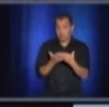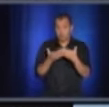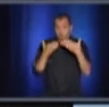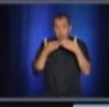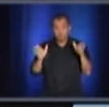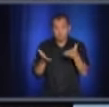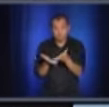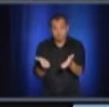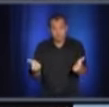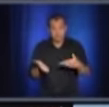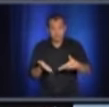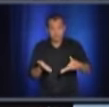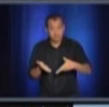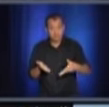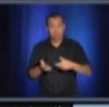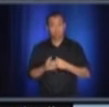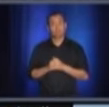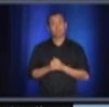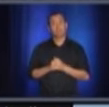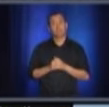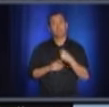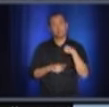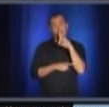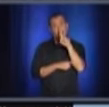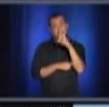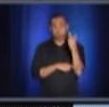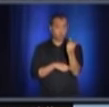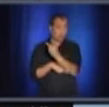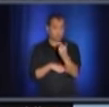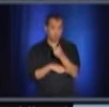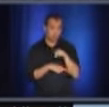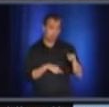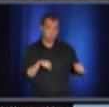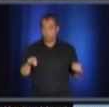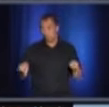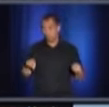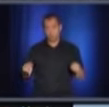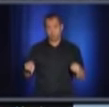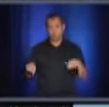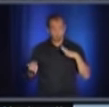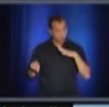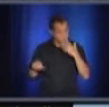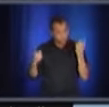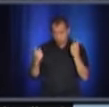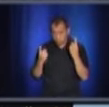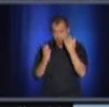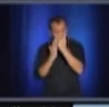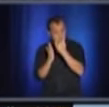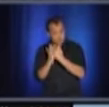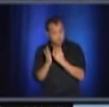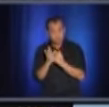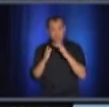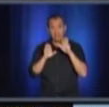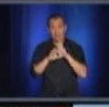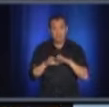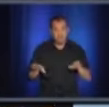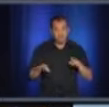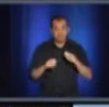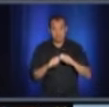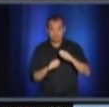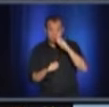je voulais savoir si, en fait, la question est autant pour M. Dubé ou M. Arruda, est-ce qu'il y un protocole déjà de prévu pour si jamais un enfant est testé